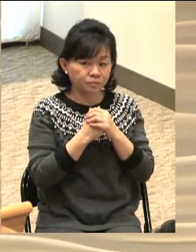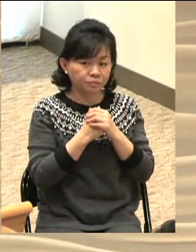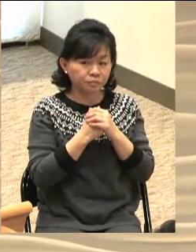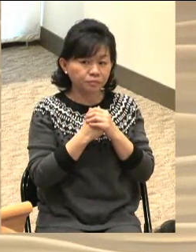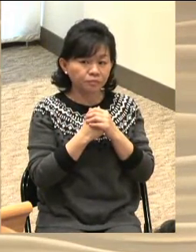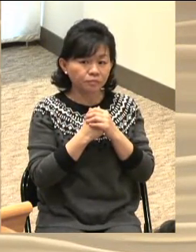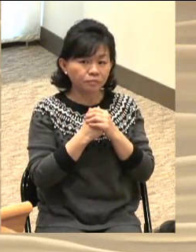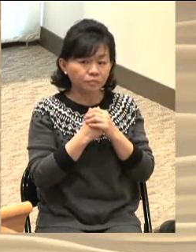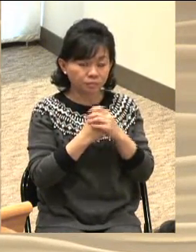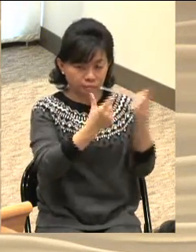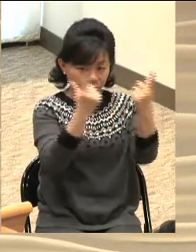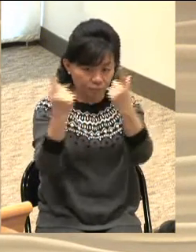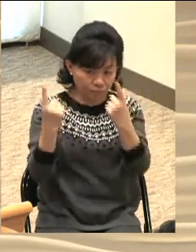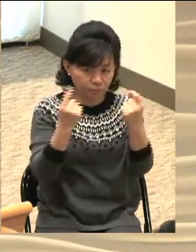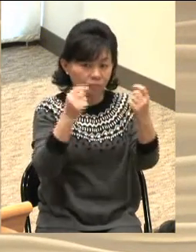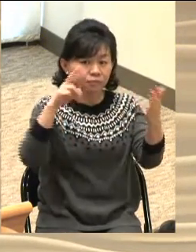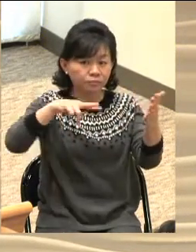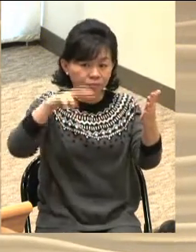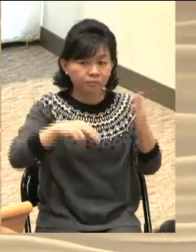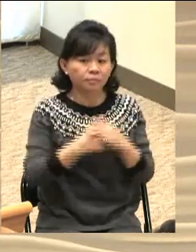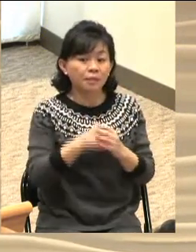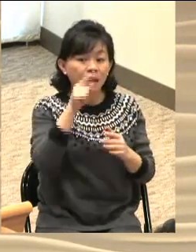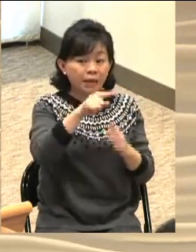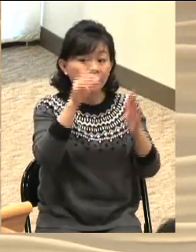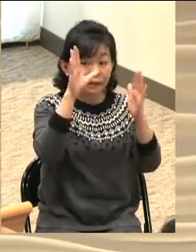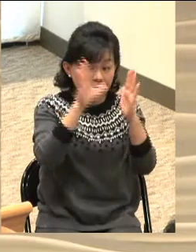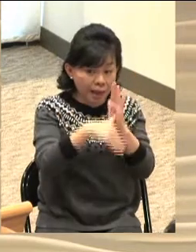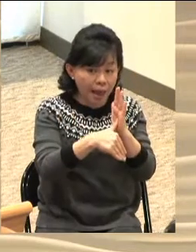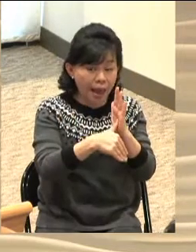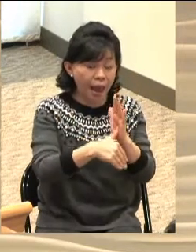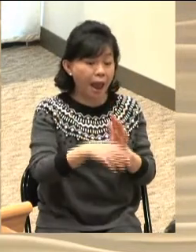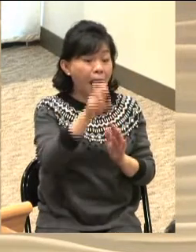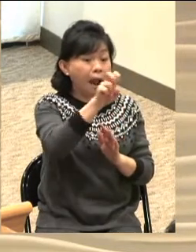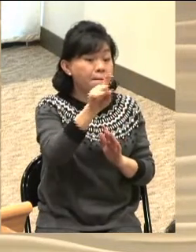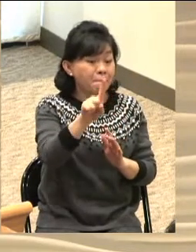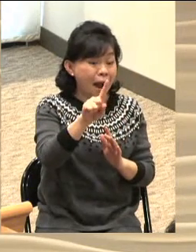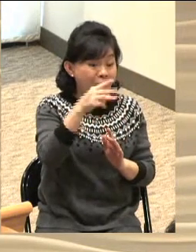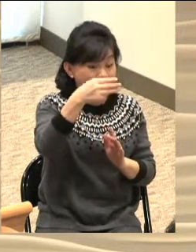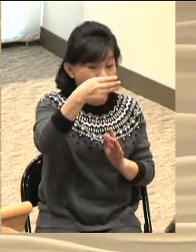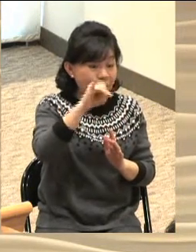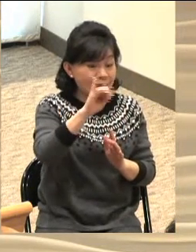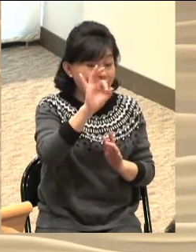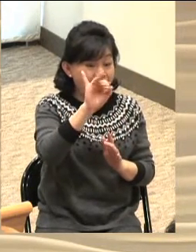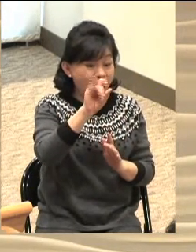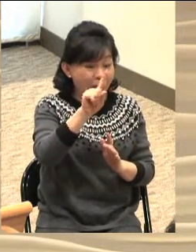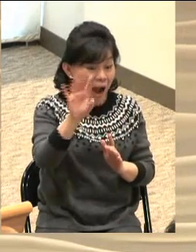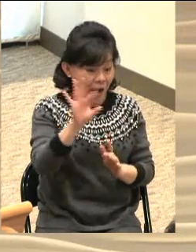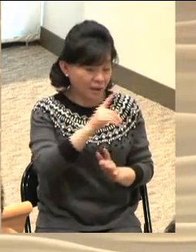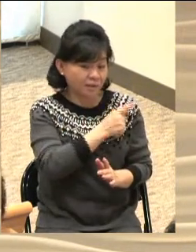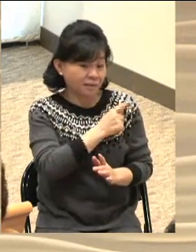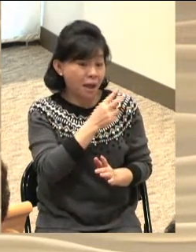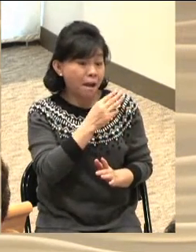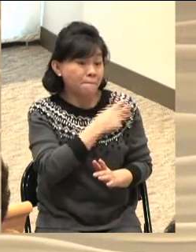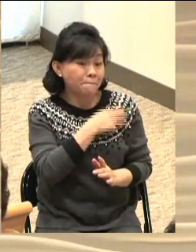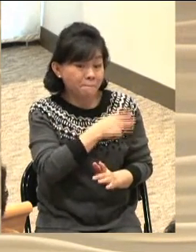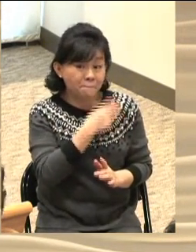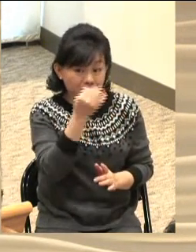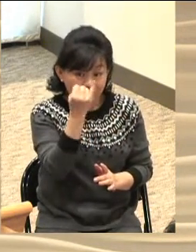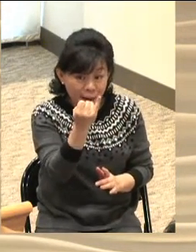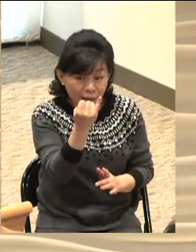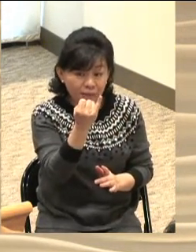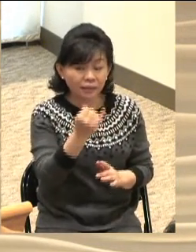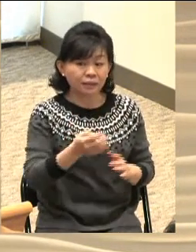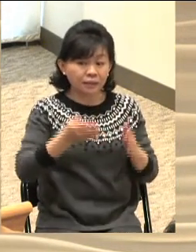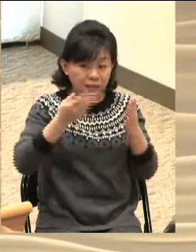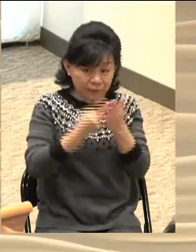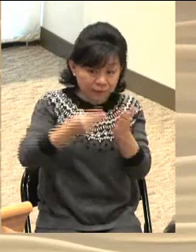자매님과 형제님들이 한 절씩 받들어 읽겠습니다. 이때 마리아가 일어나 빨리